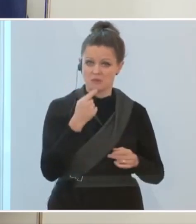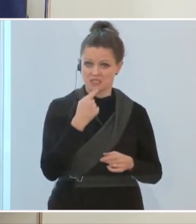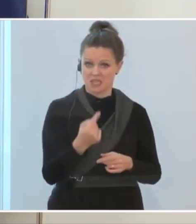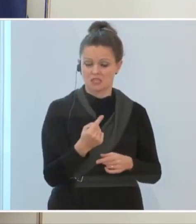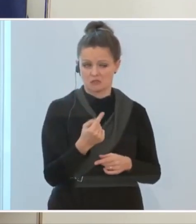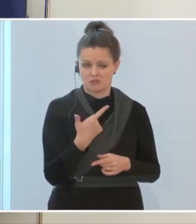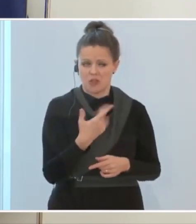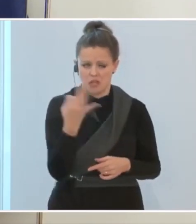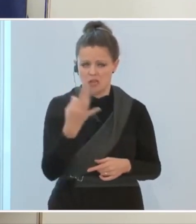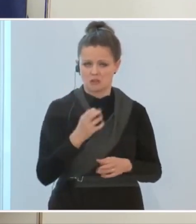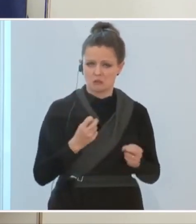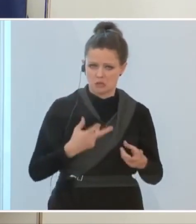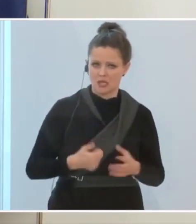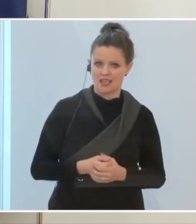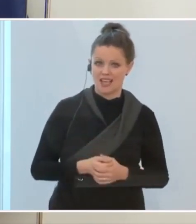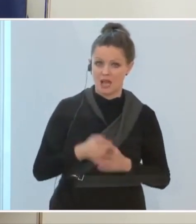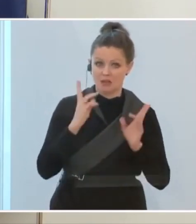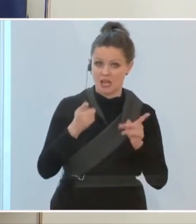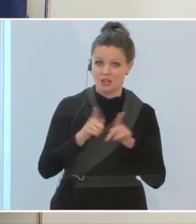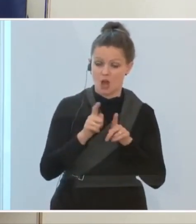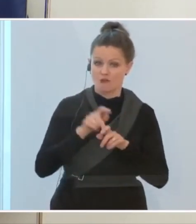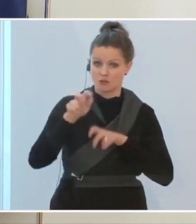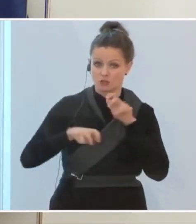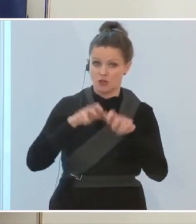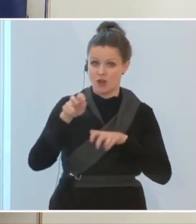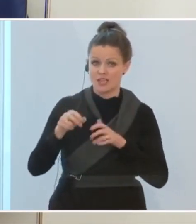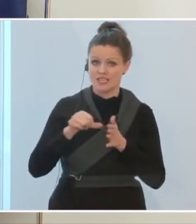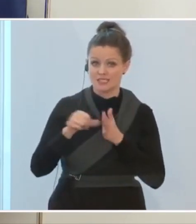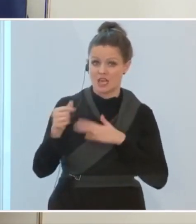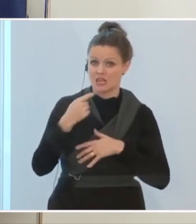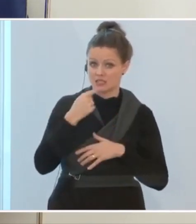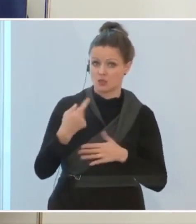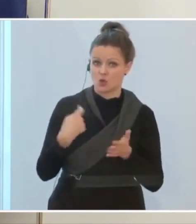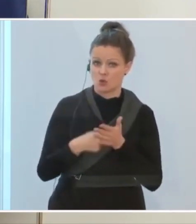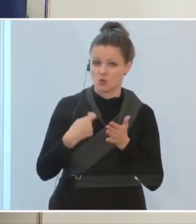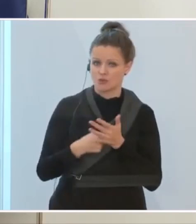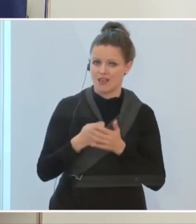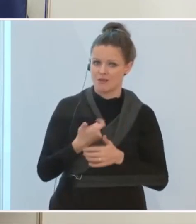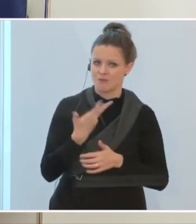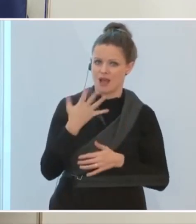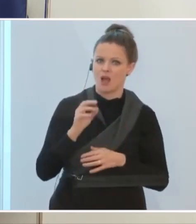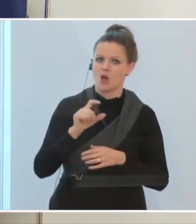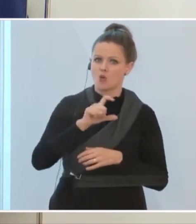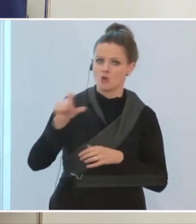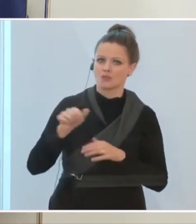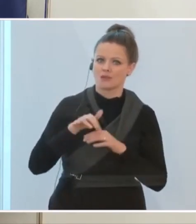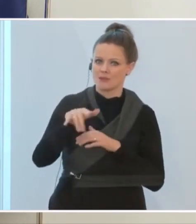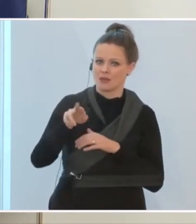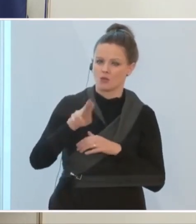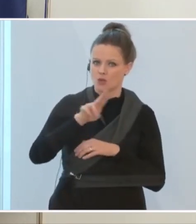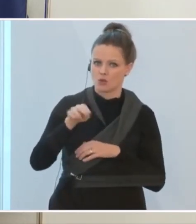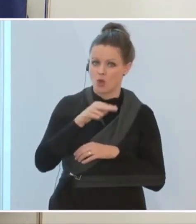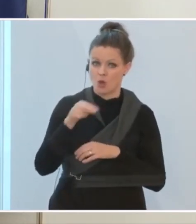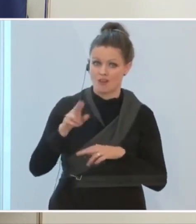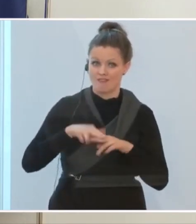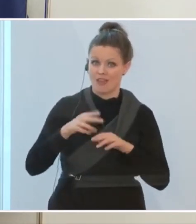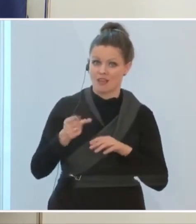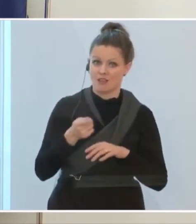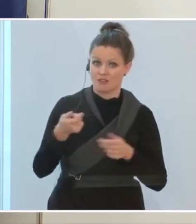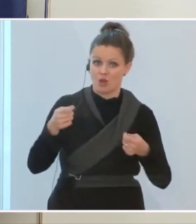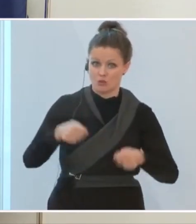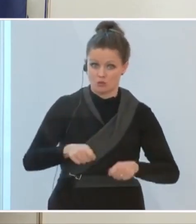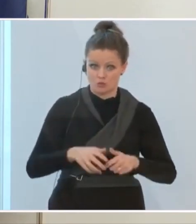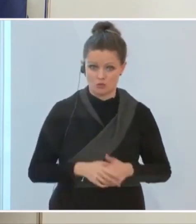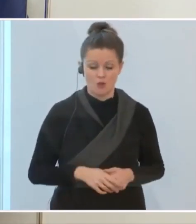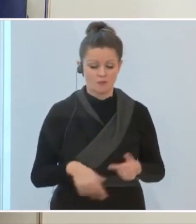nur zwei Tage. Man kann aber auch sagen, es sind für den Steuerzahler Kosten in der Höhe von mehreren 100 Millionen, wenn es hier länger geschlossen bleibt. Und